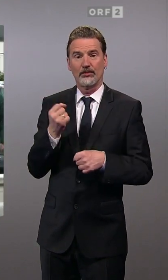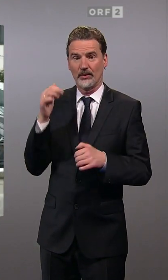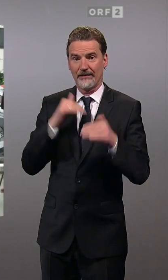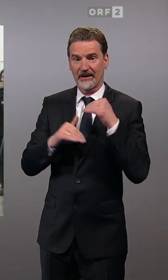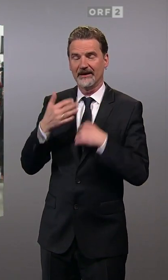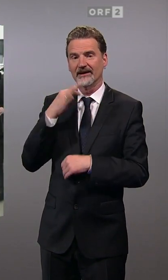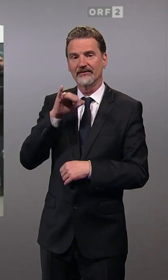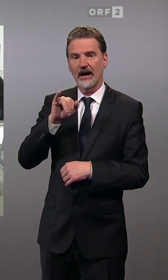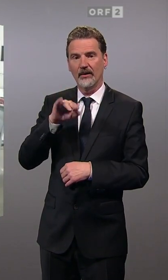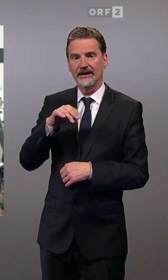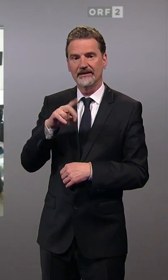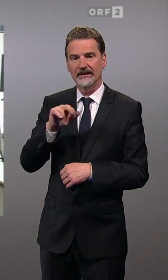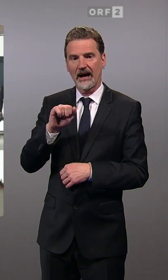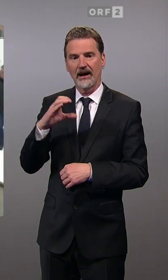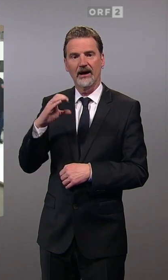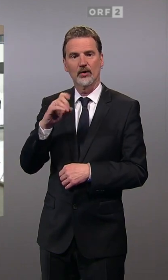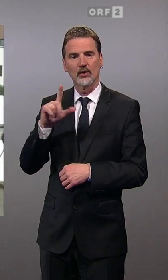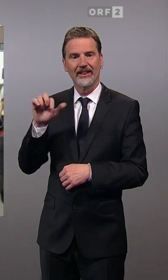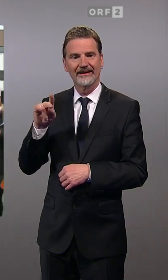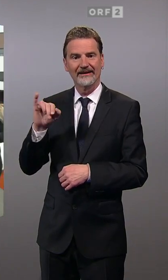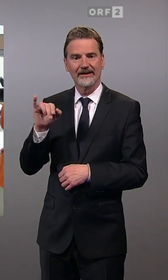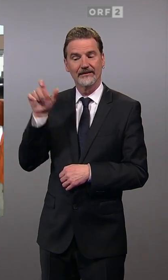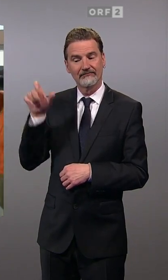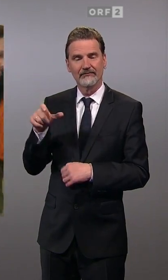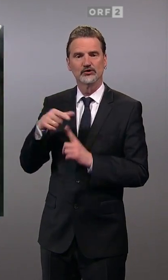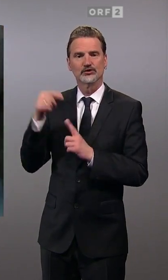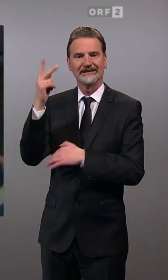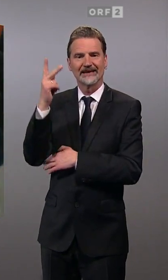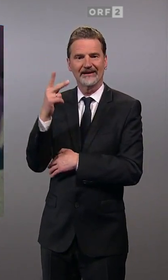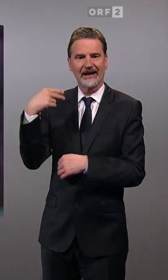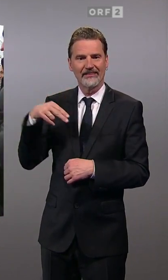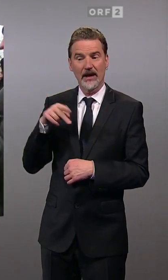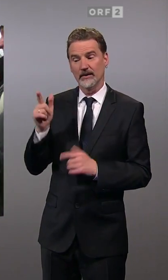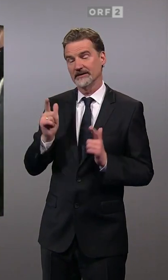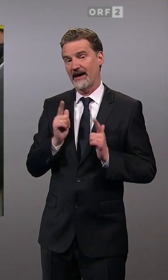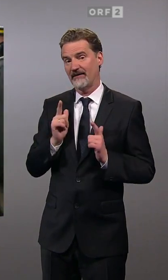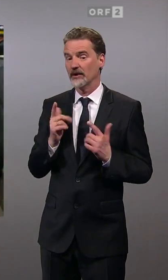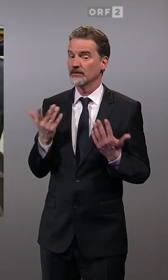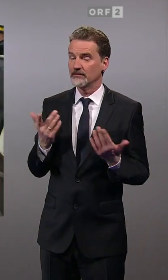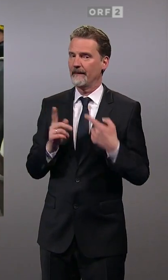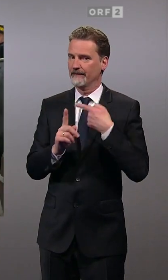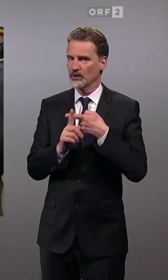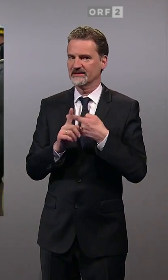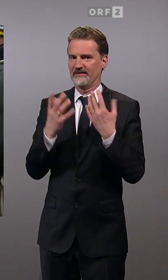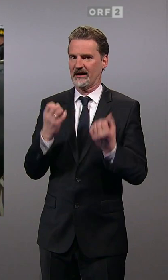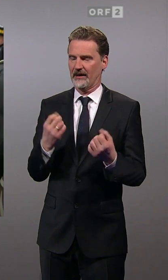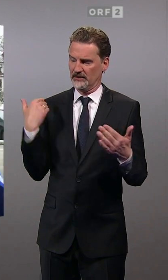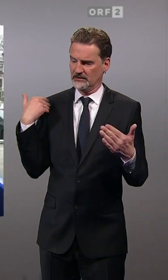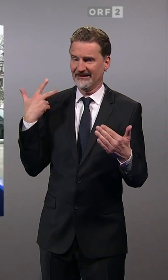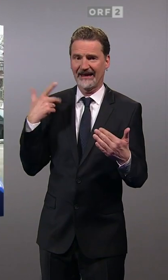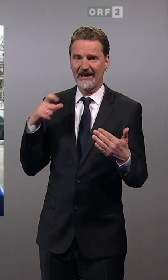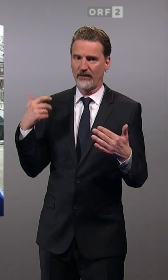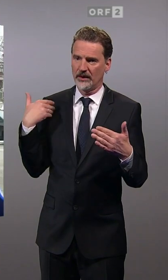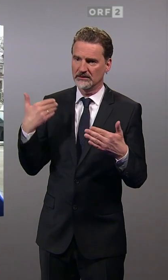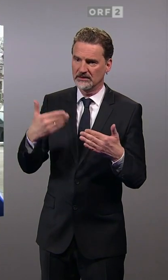Kolini zur Wahl. Die Spitzenkandidatin der NEOS erwartet ein positives Ergebnis nach drei Wochen Wahlkampf. Es war ein intensiver